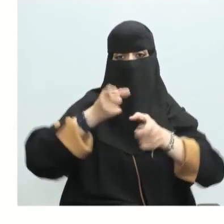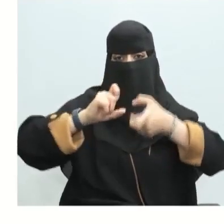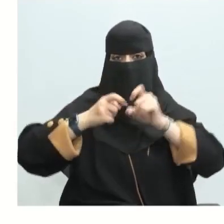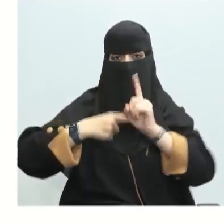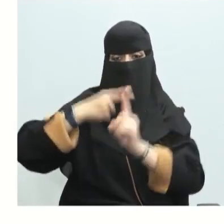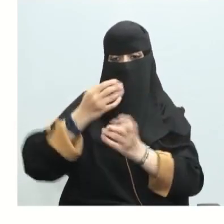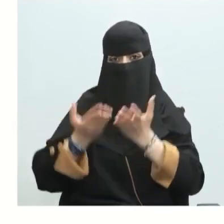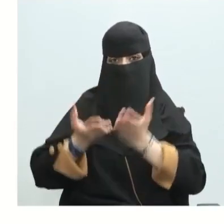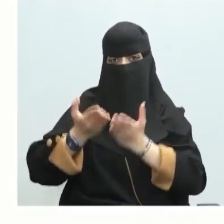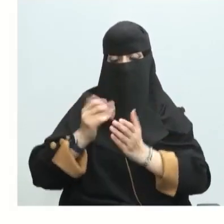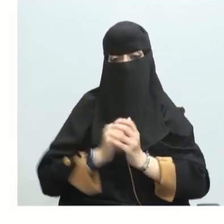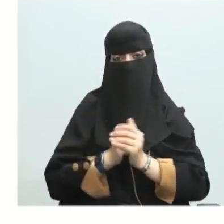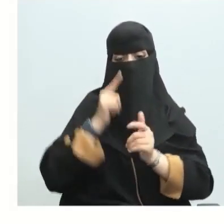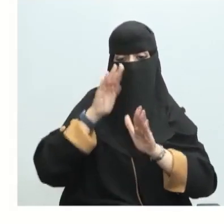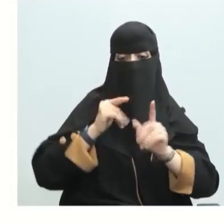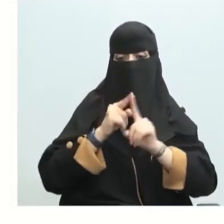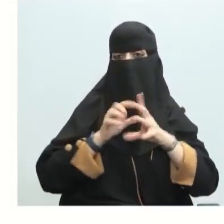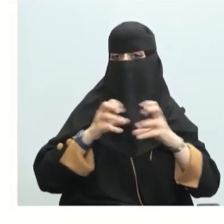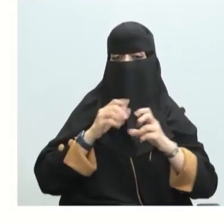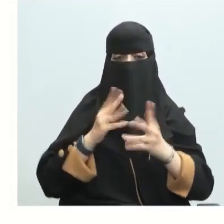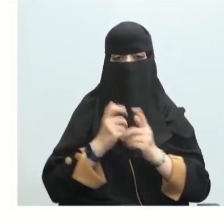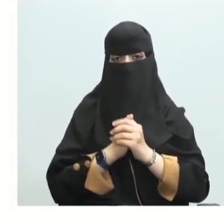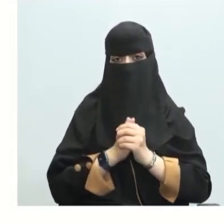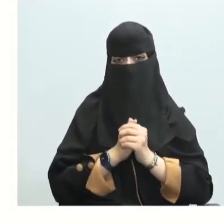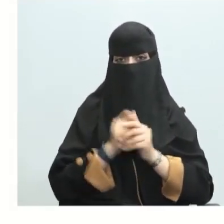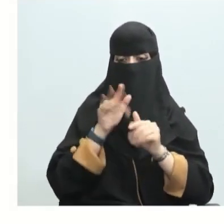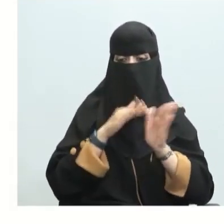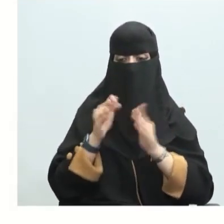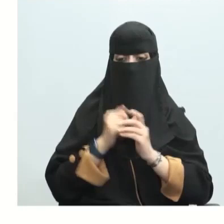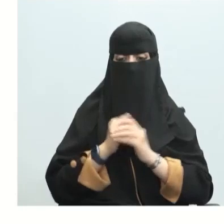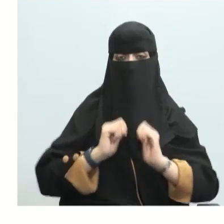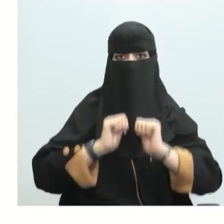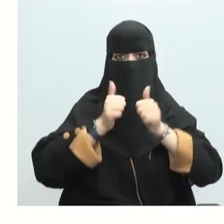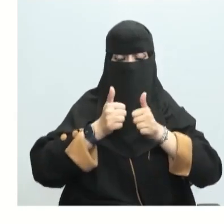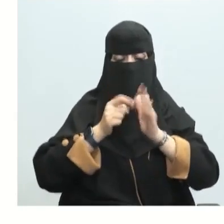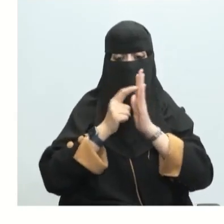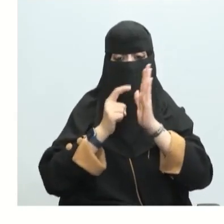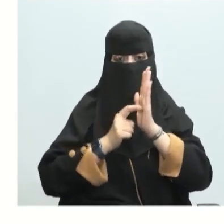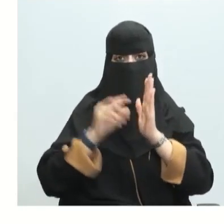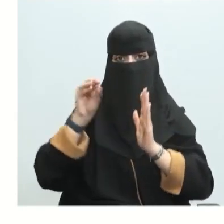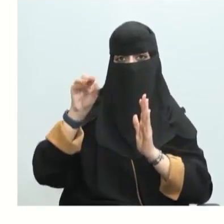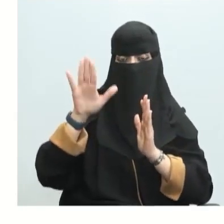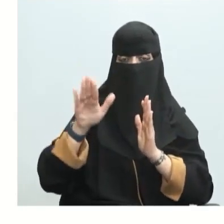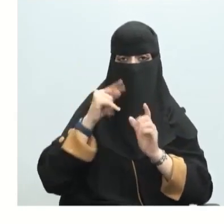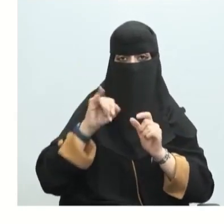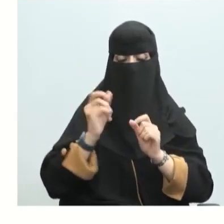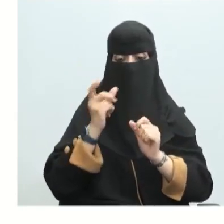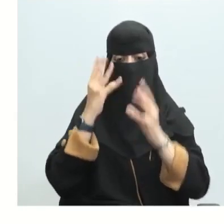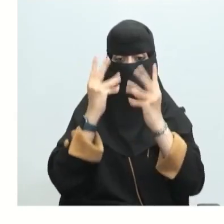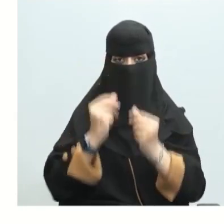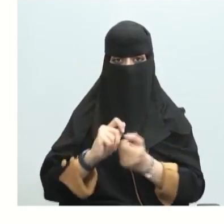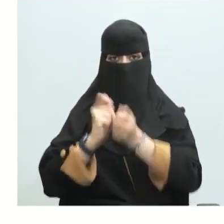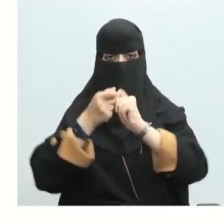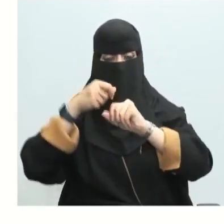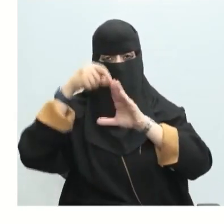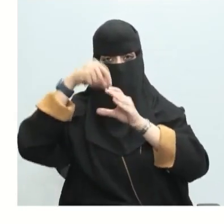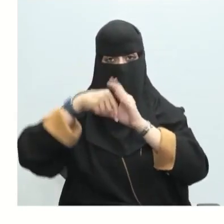القياسية فما المقصود بحرارة التكوين القياسية طبعا قانون هس يمكنك من حساب التغير